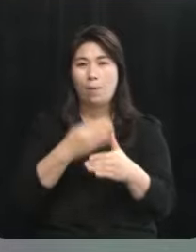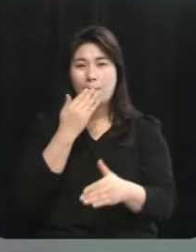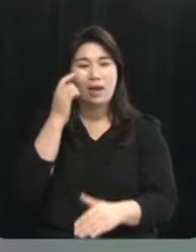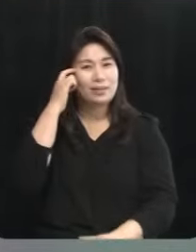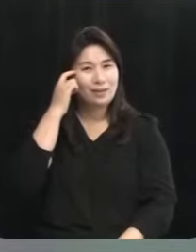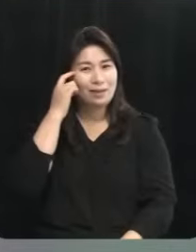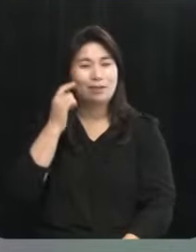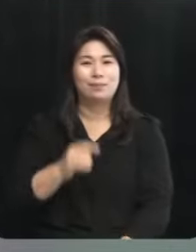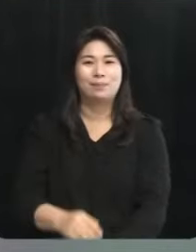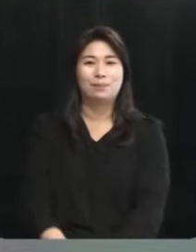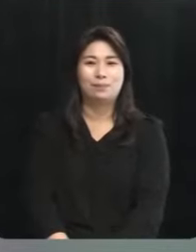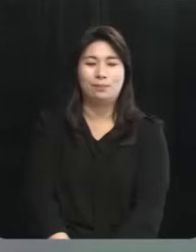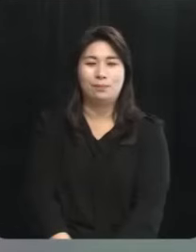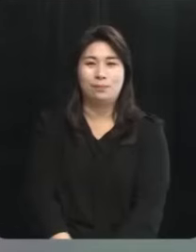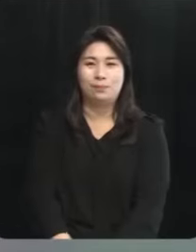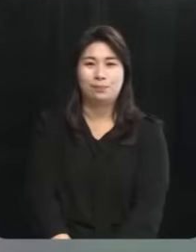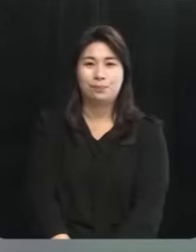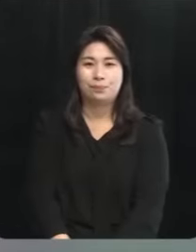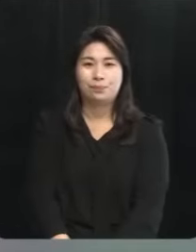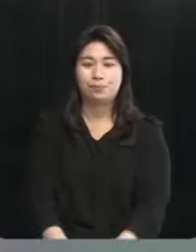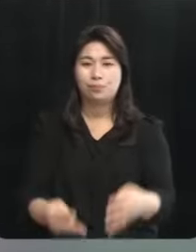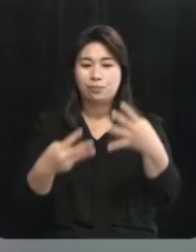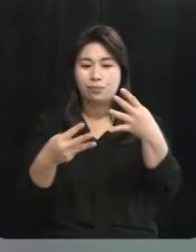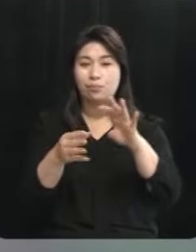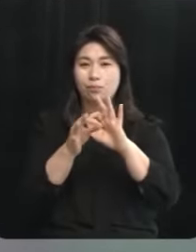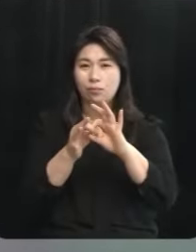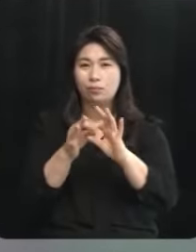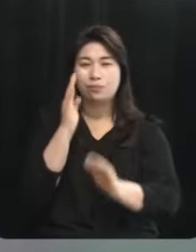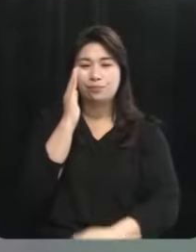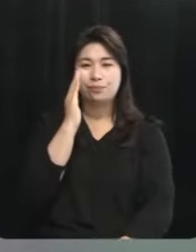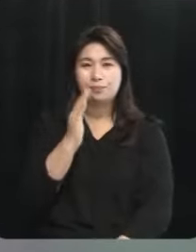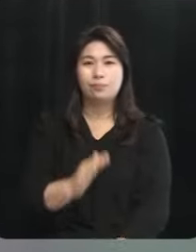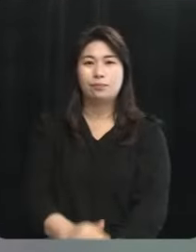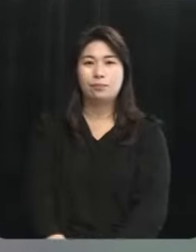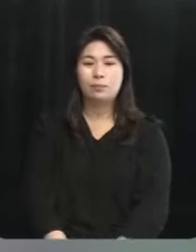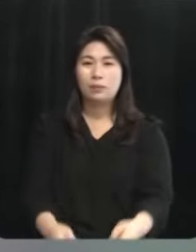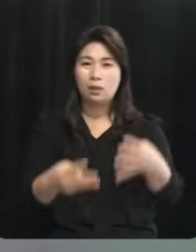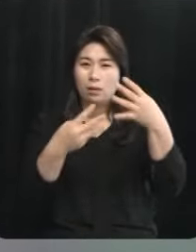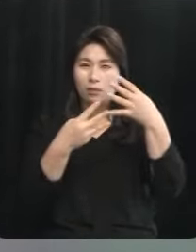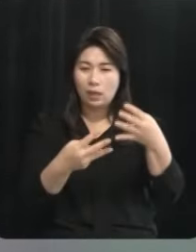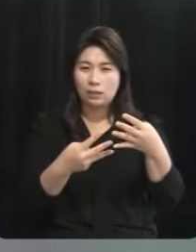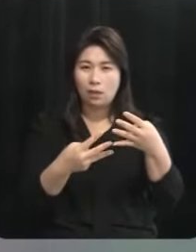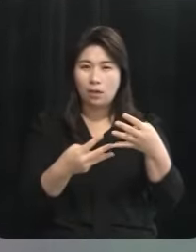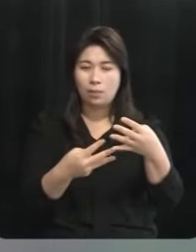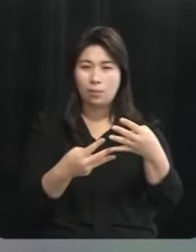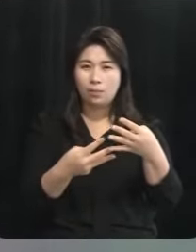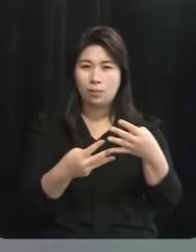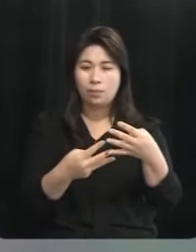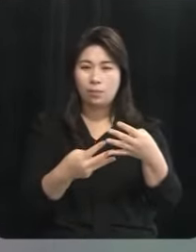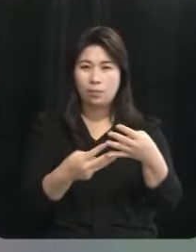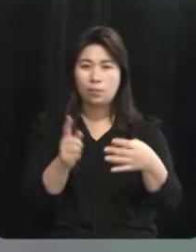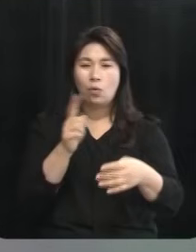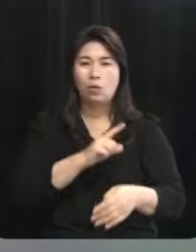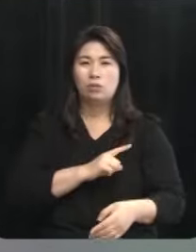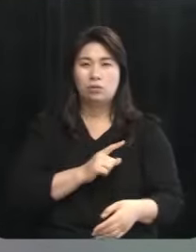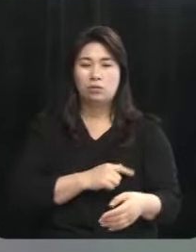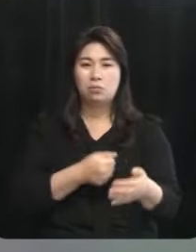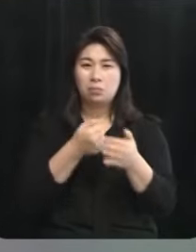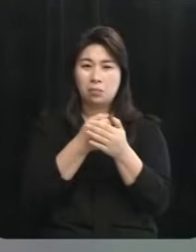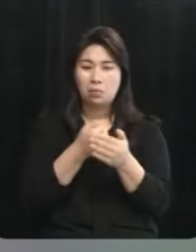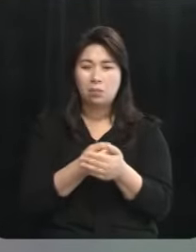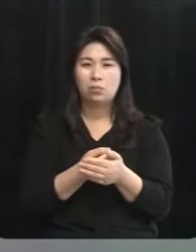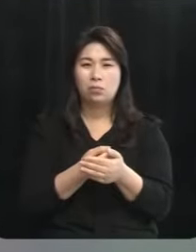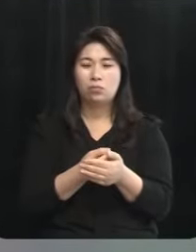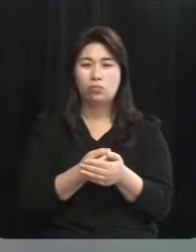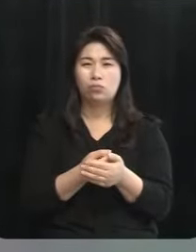이번에는 4.3 관련 질문 드리도록 하겠습니다 4.3의 과제로 정명도 남겨놓고 있습니다